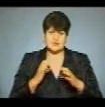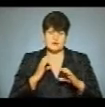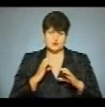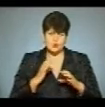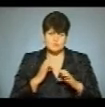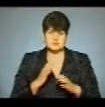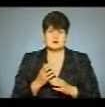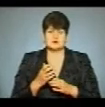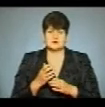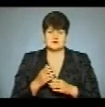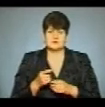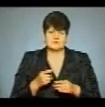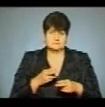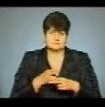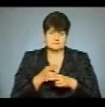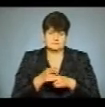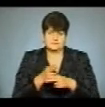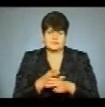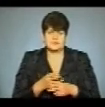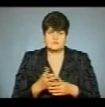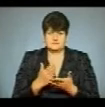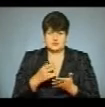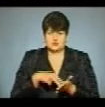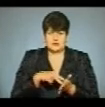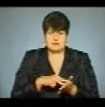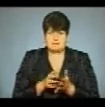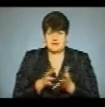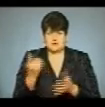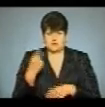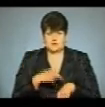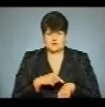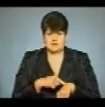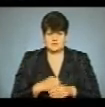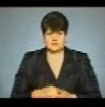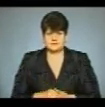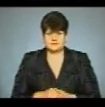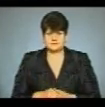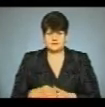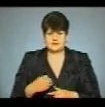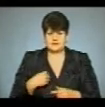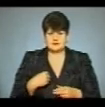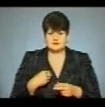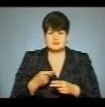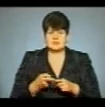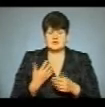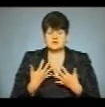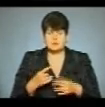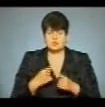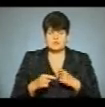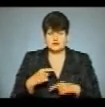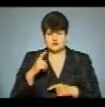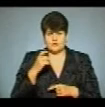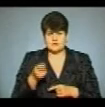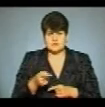Володимира Козака, у заторі через акцію стоїть більше години. Вважаю, треба вертатися вже назад з Чорткого на Тернопіль.